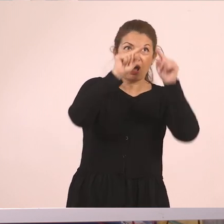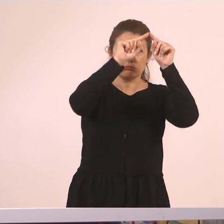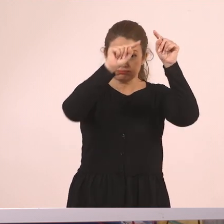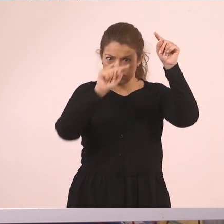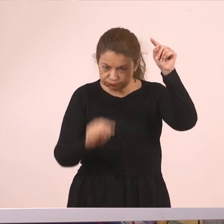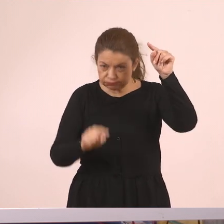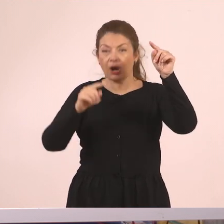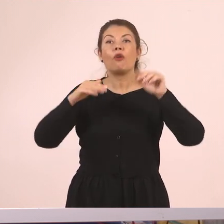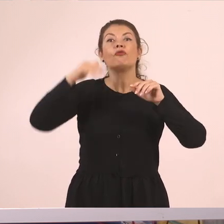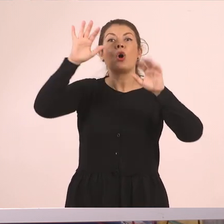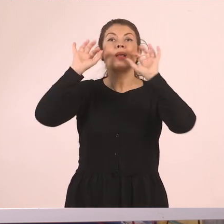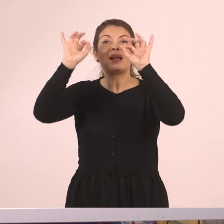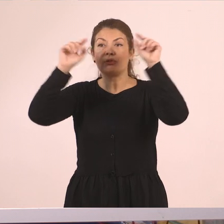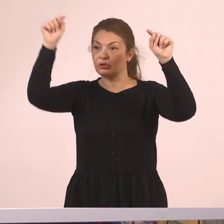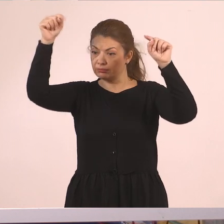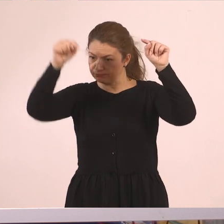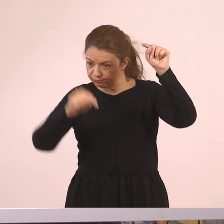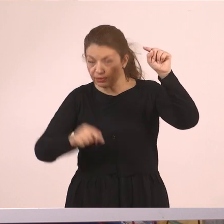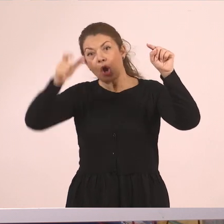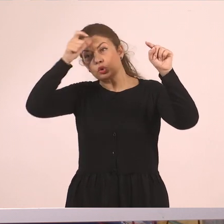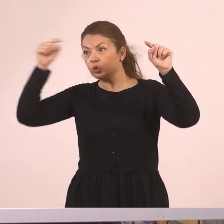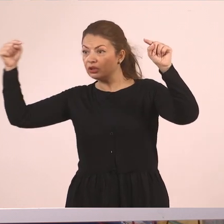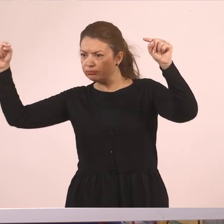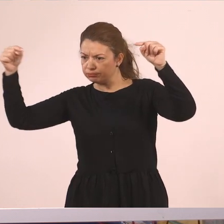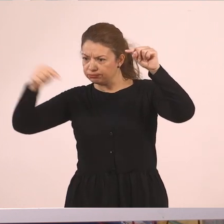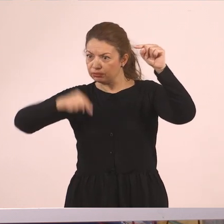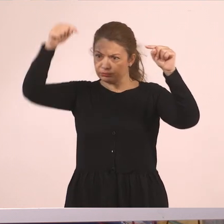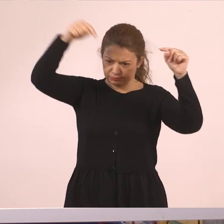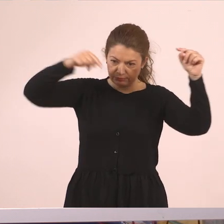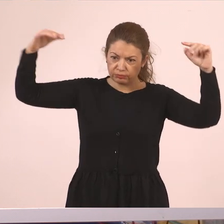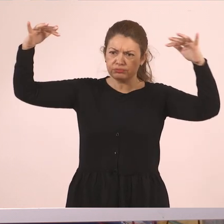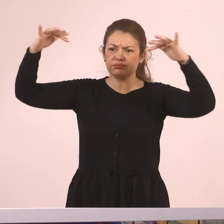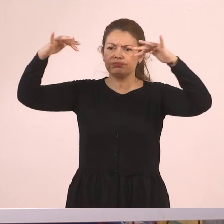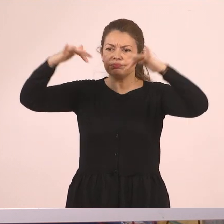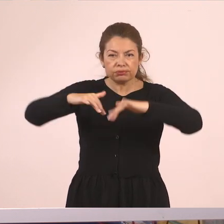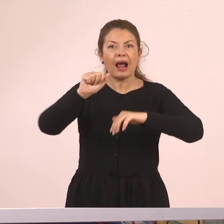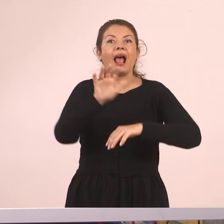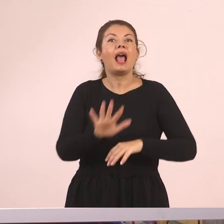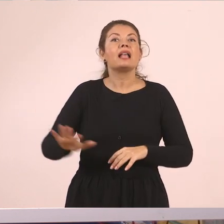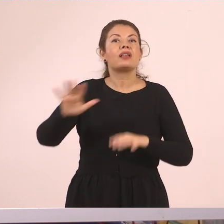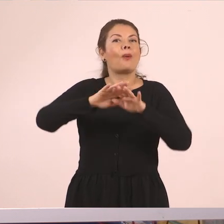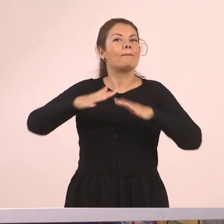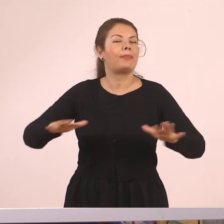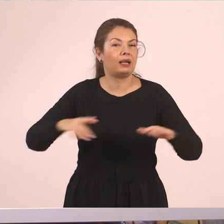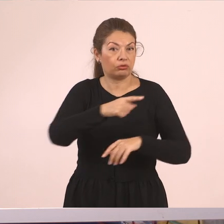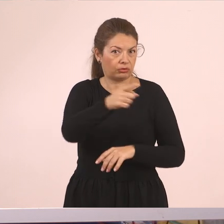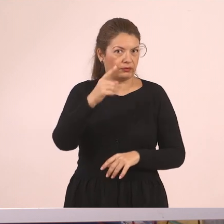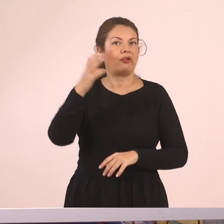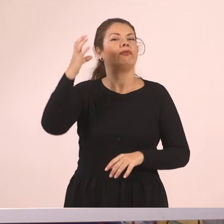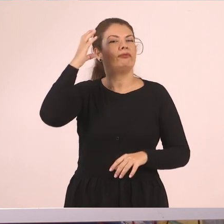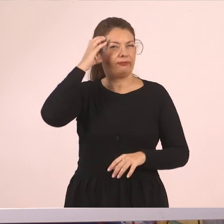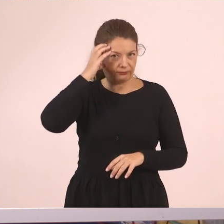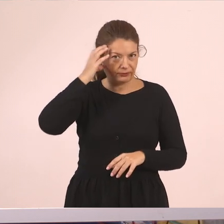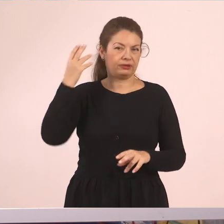Βόρεια-Μακεδονία και Τουρκία και εκβάλλουν στο Αιγαίο Πέλαγος. Θα το έχετε στο μυαλό σας γιατί είναι πολύ